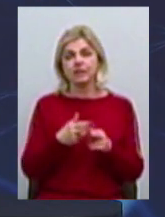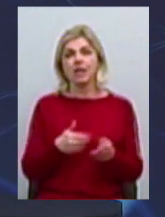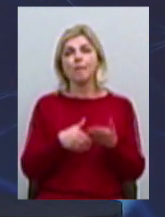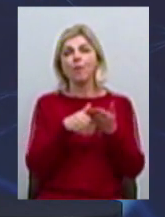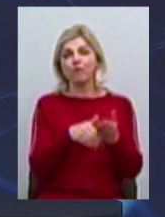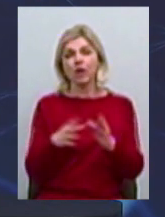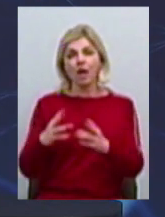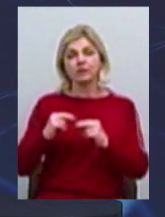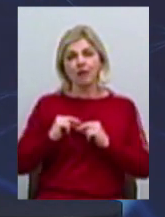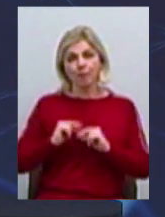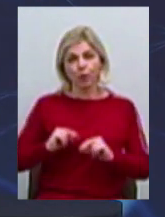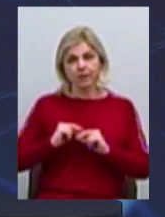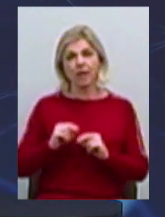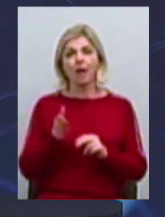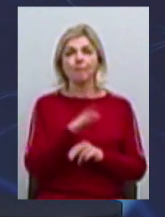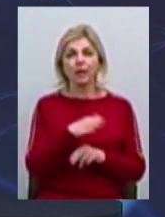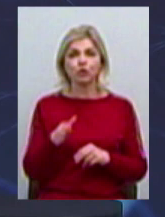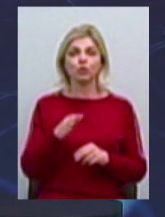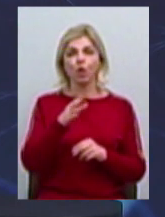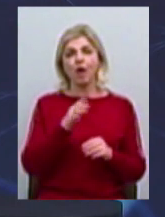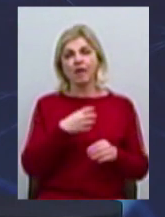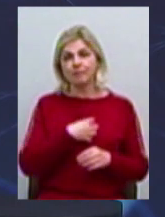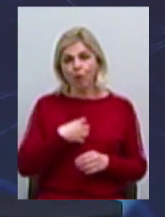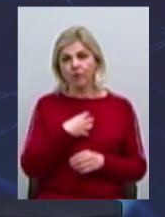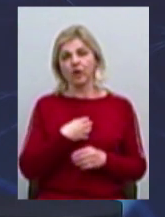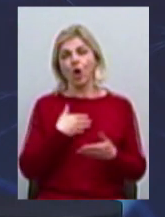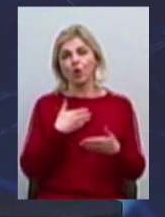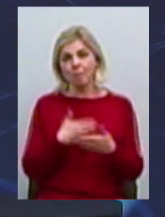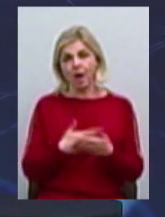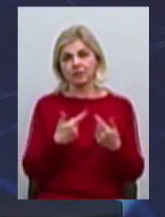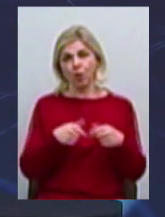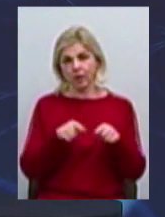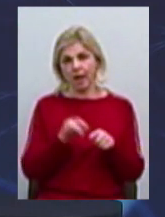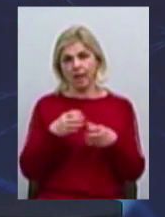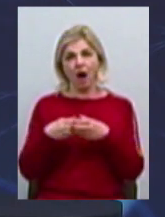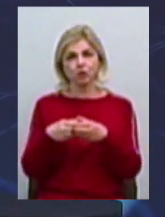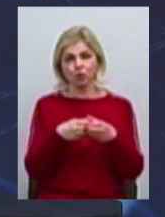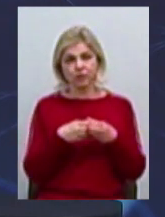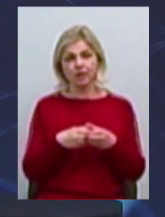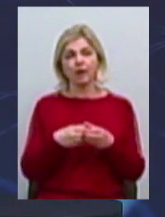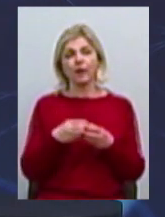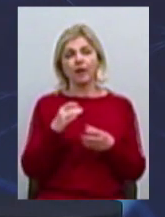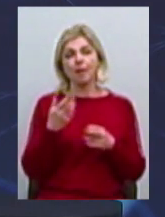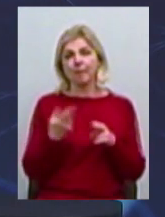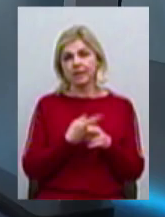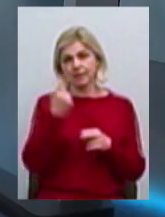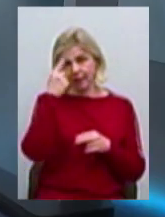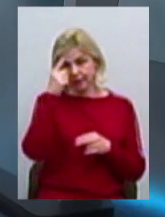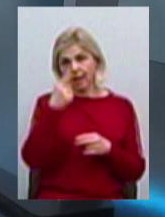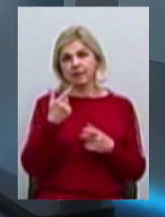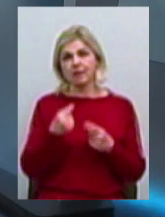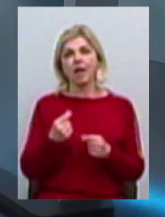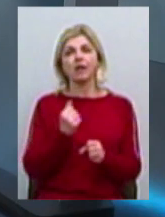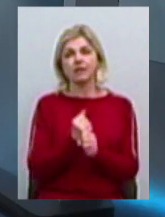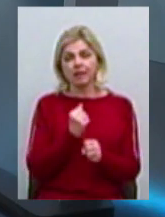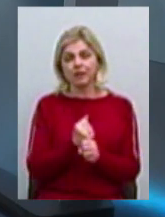взаємодії між органами виконавчої влади, законодавчої, громадських організацій, асоціацій, де з ідеї народжується готовий продукт,